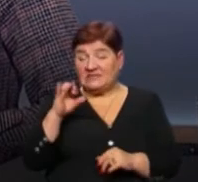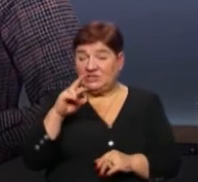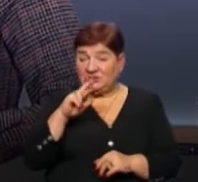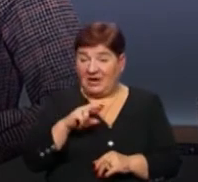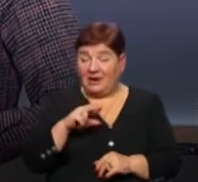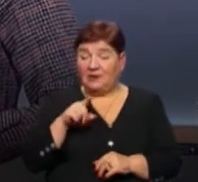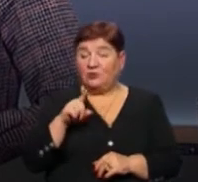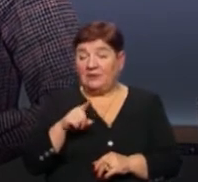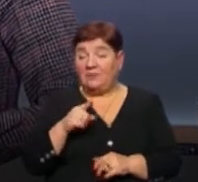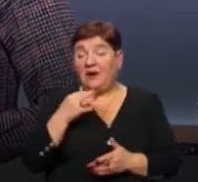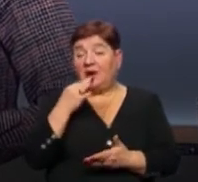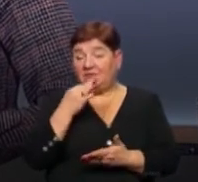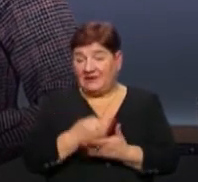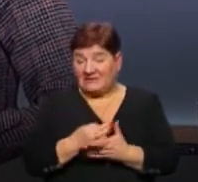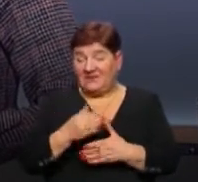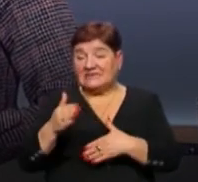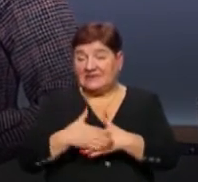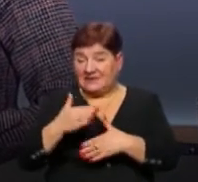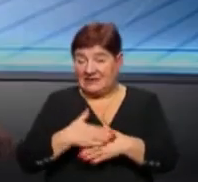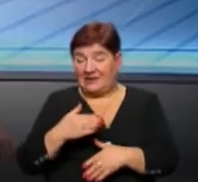рекламодавець поніс підповідальність?